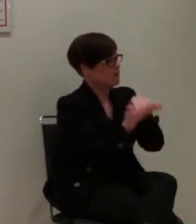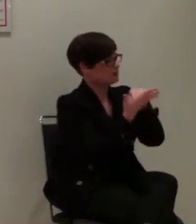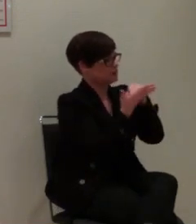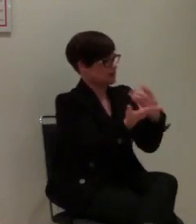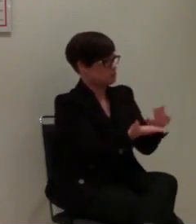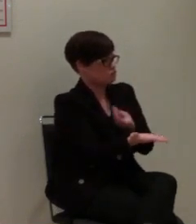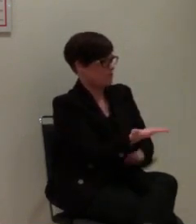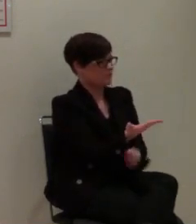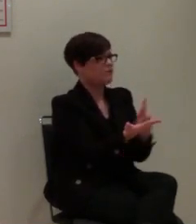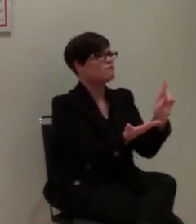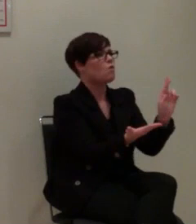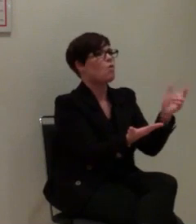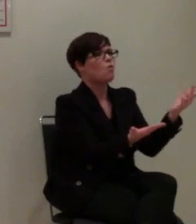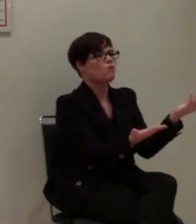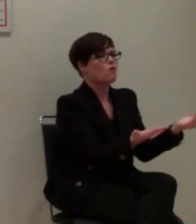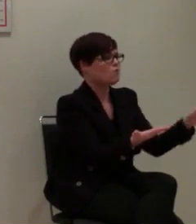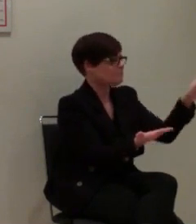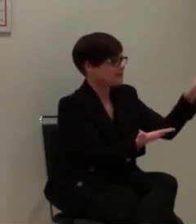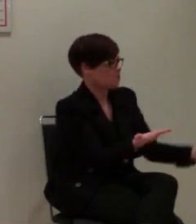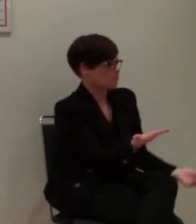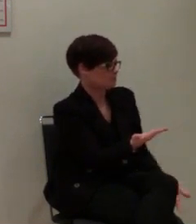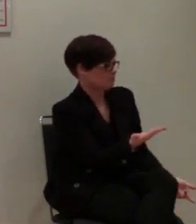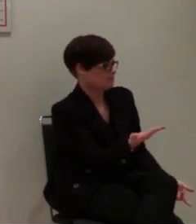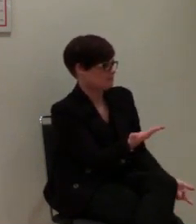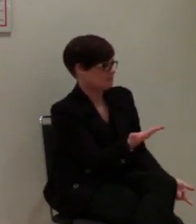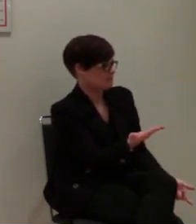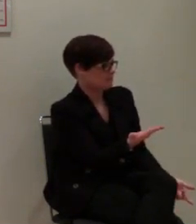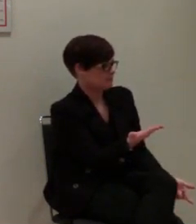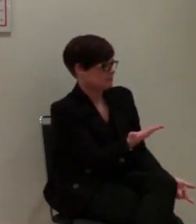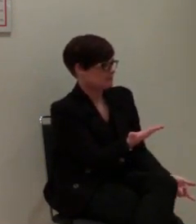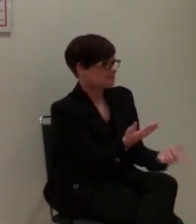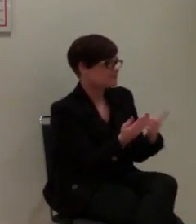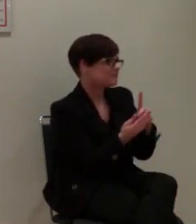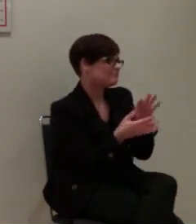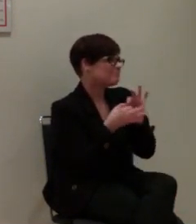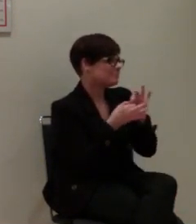Das ist natürlich ein Datenschutzthema, weil wir eine Ortung durchführen müssen an der Stelle.